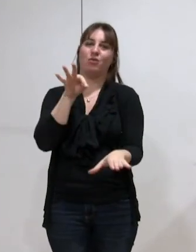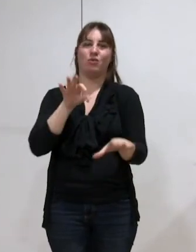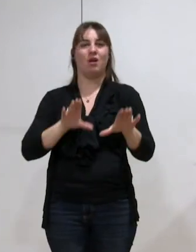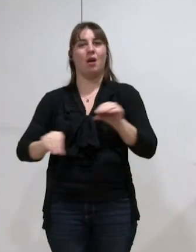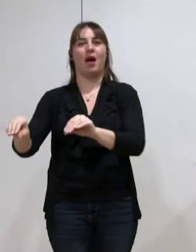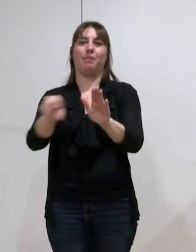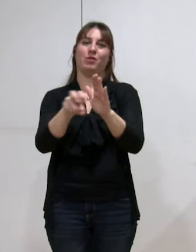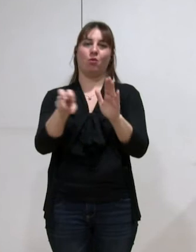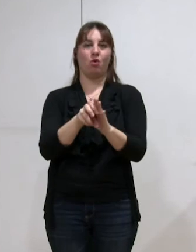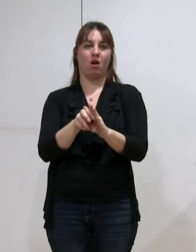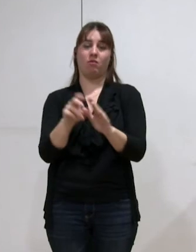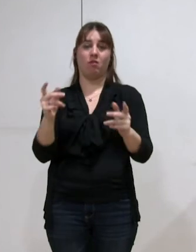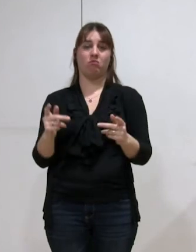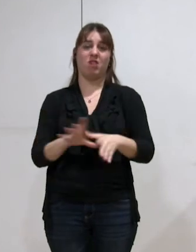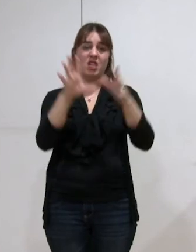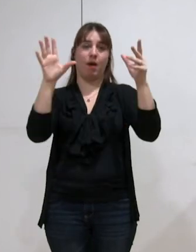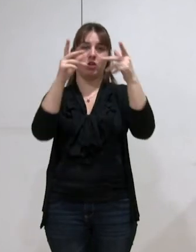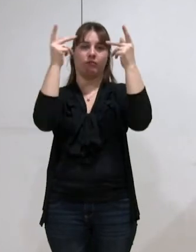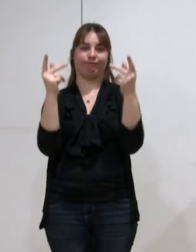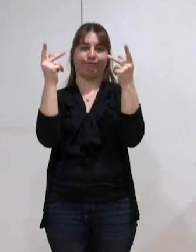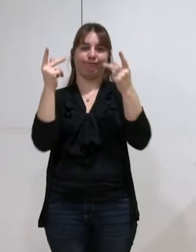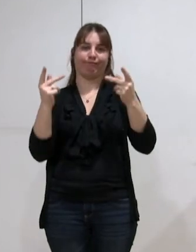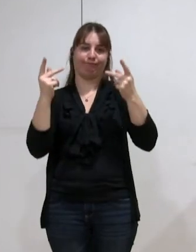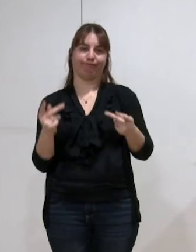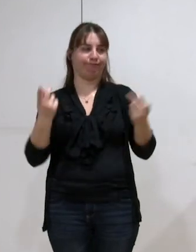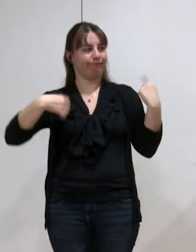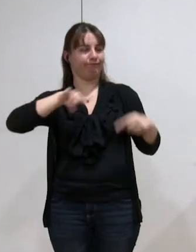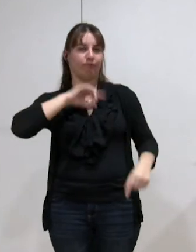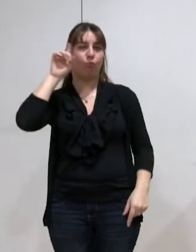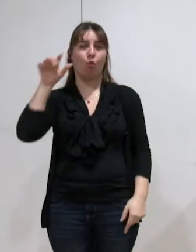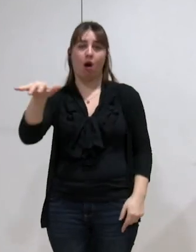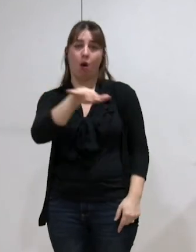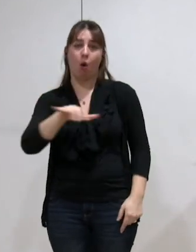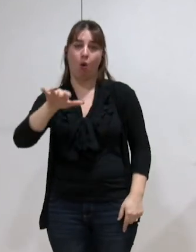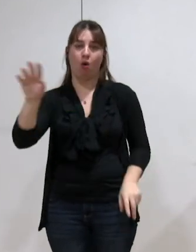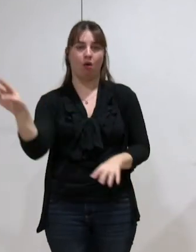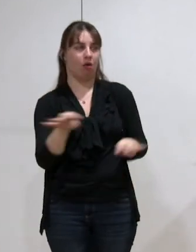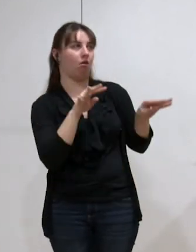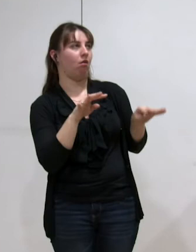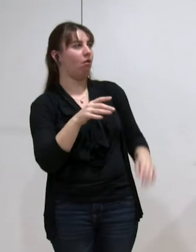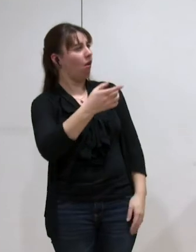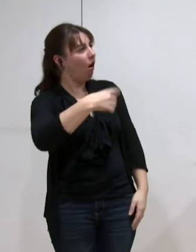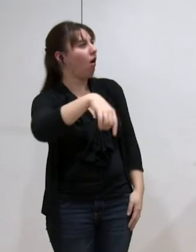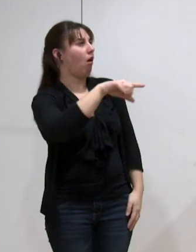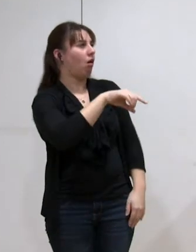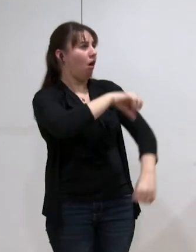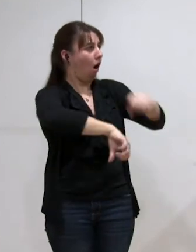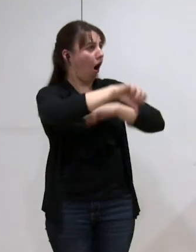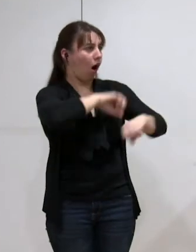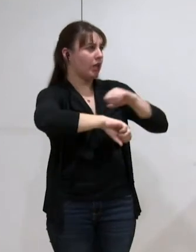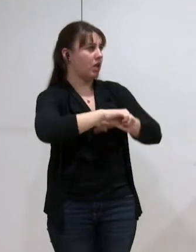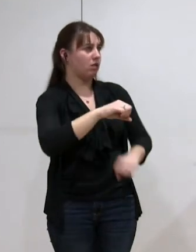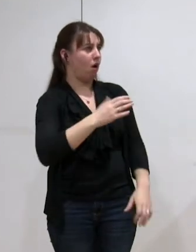concitoyens, parce qu'au fond, eh bien, ils ont le sentiment qu'on met en place des dispositifs qui ne